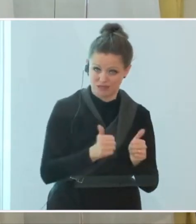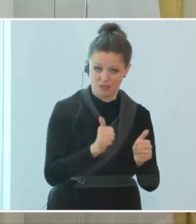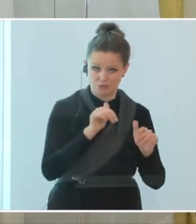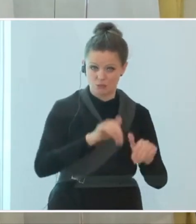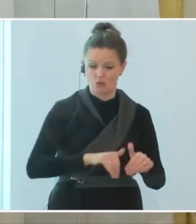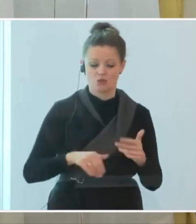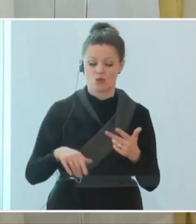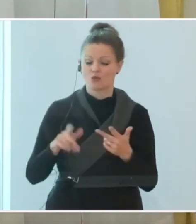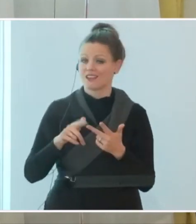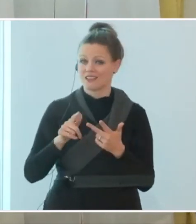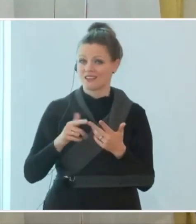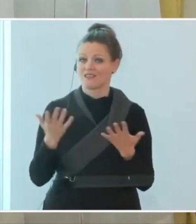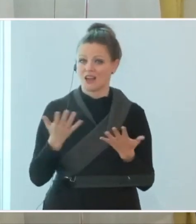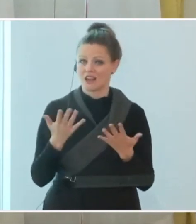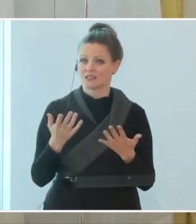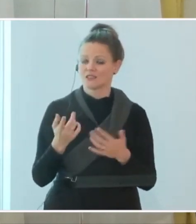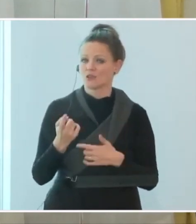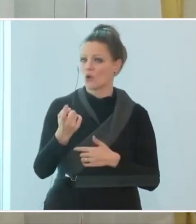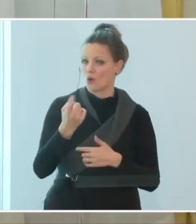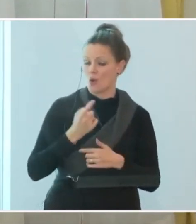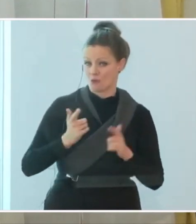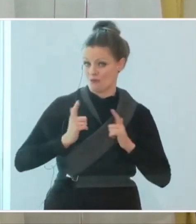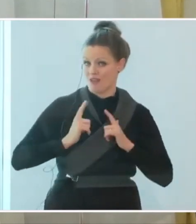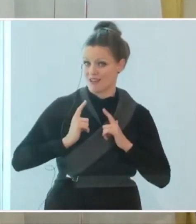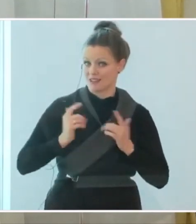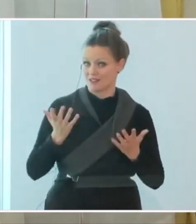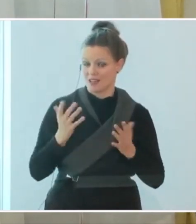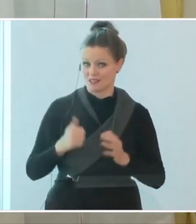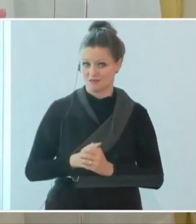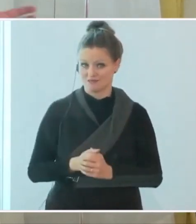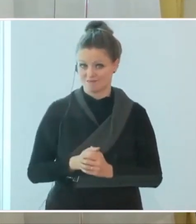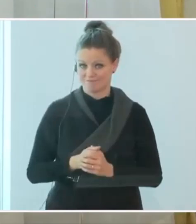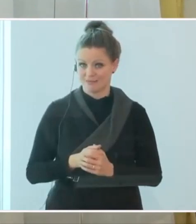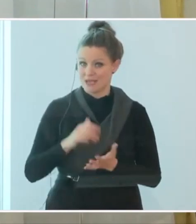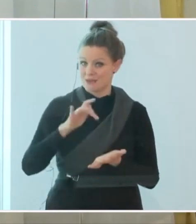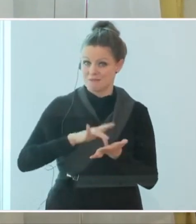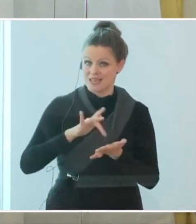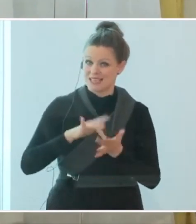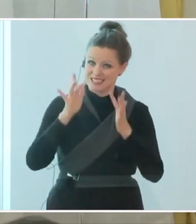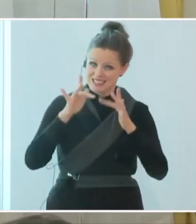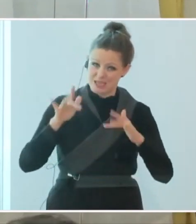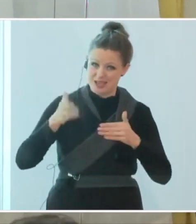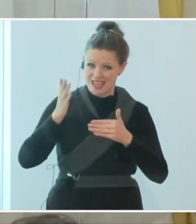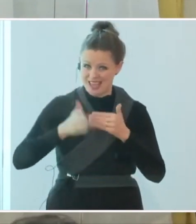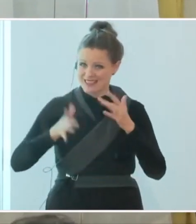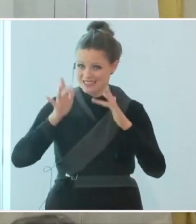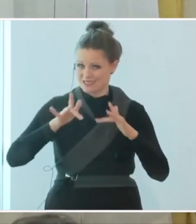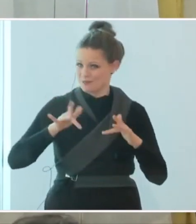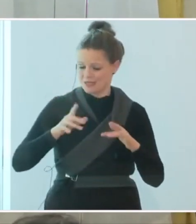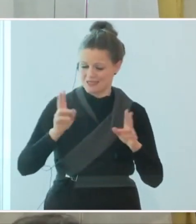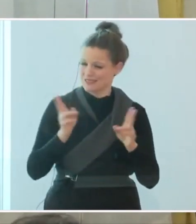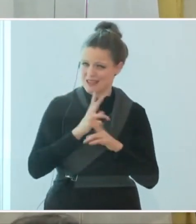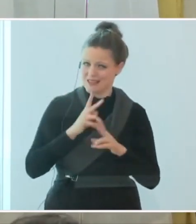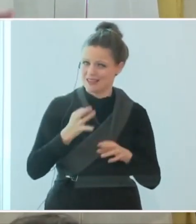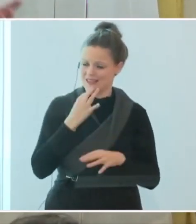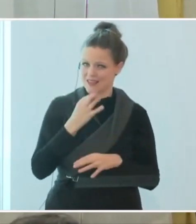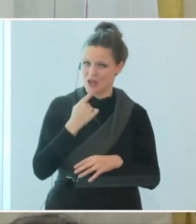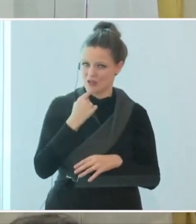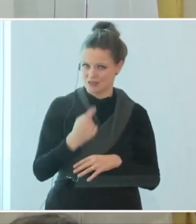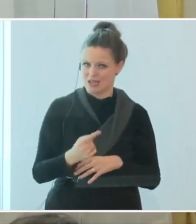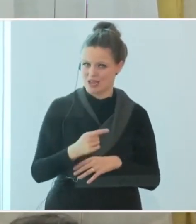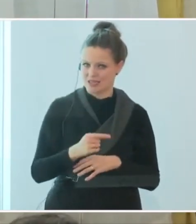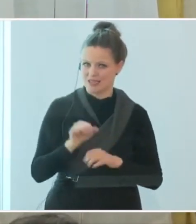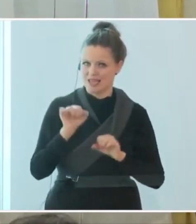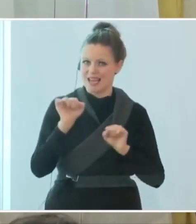ist, es wartet und es kommt mit einer hohen Wahrscheinlichkeit, Mitte Dezember, Ende Dezember, wir können es nie präzis prognostizieren, die